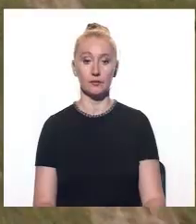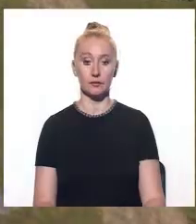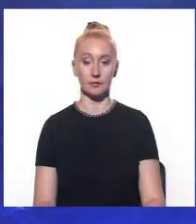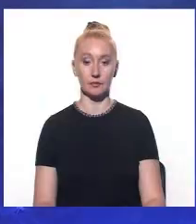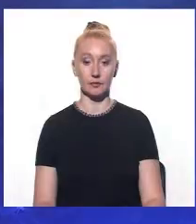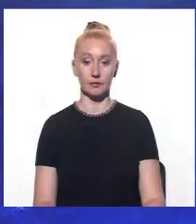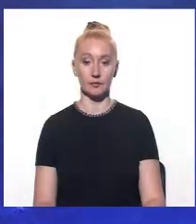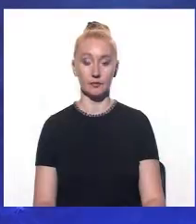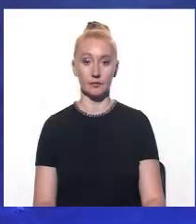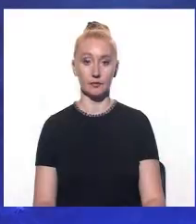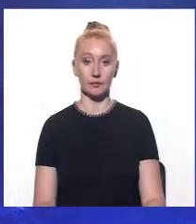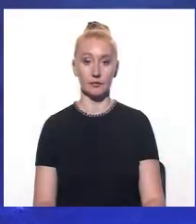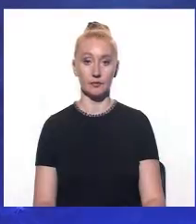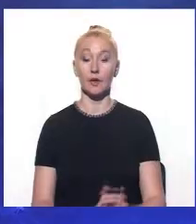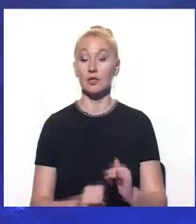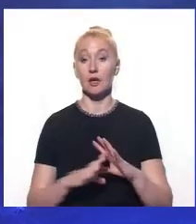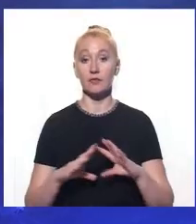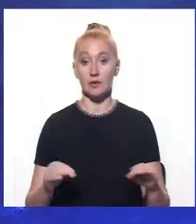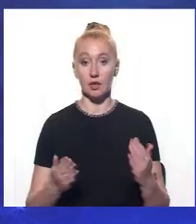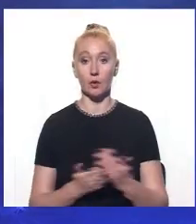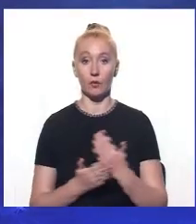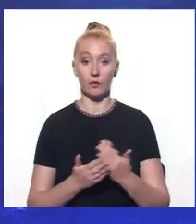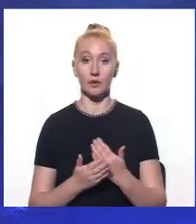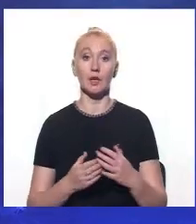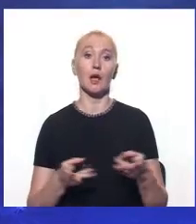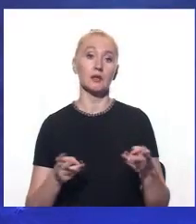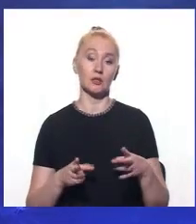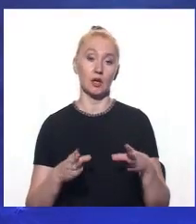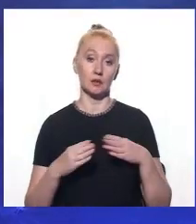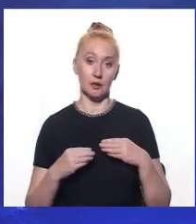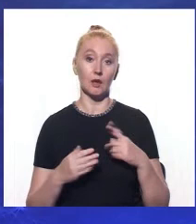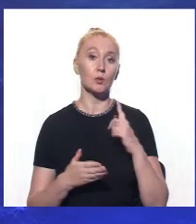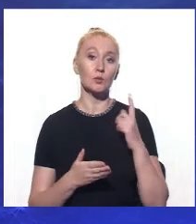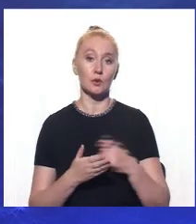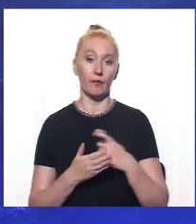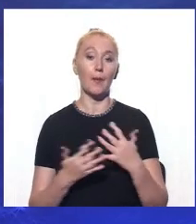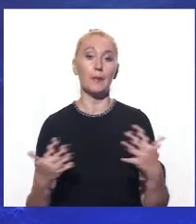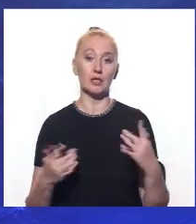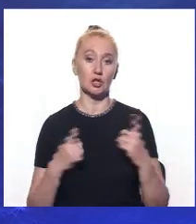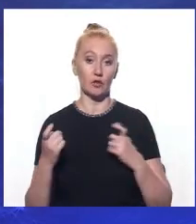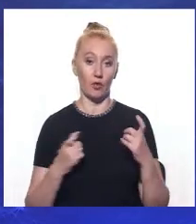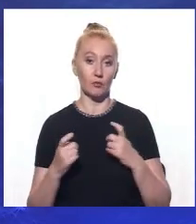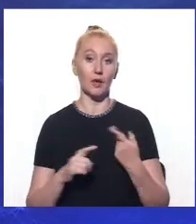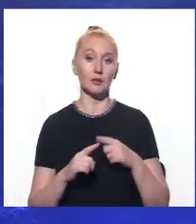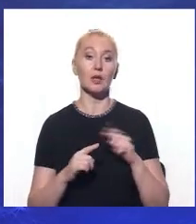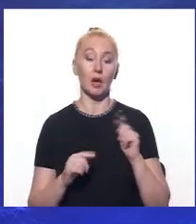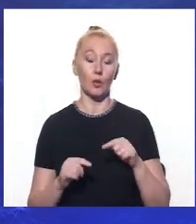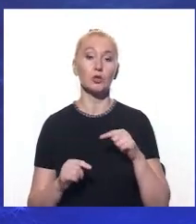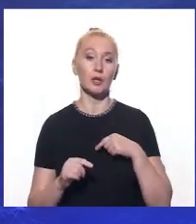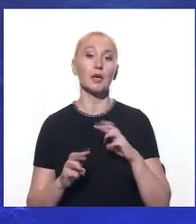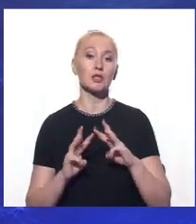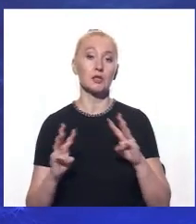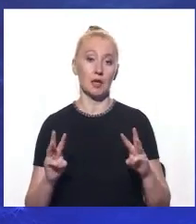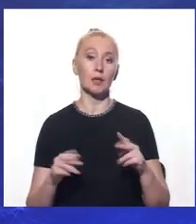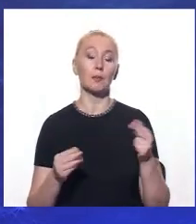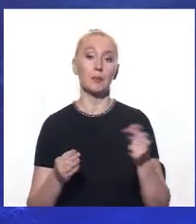Дніпро. Ну а наразі це всі новини. Залишайтеся з нами та дізнавайтеся більше інформації. Також заходьте на наш